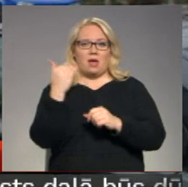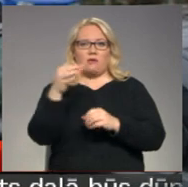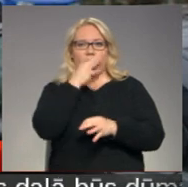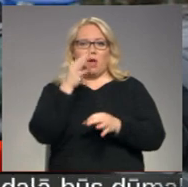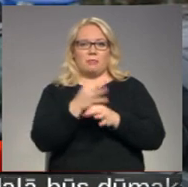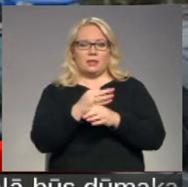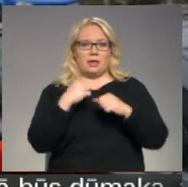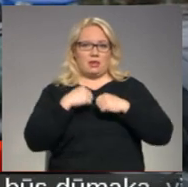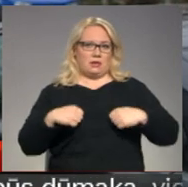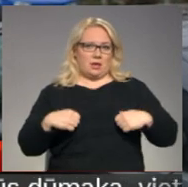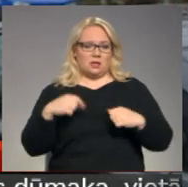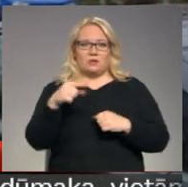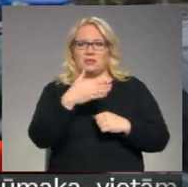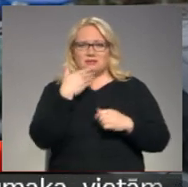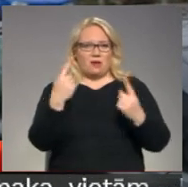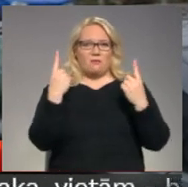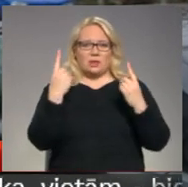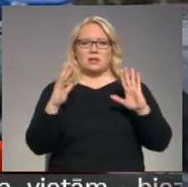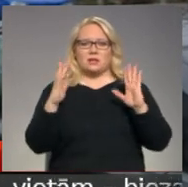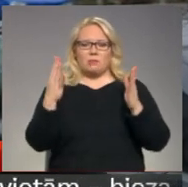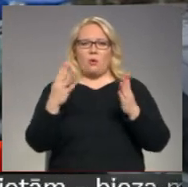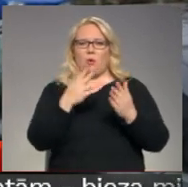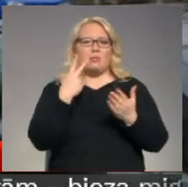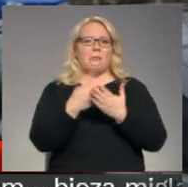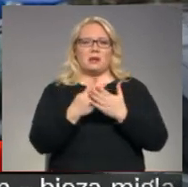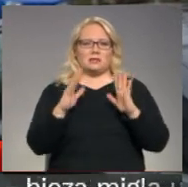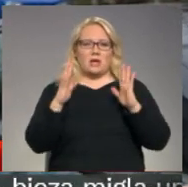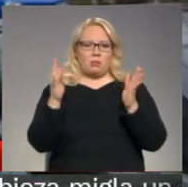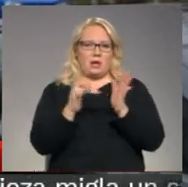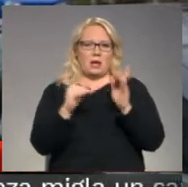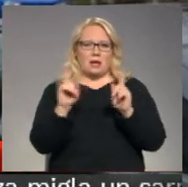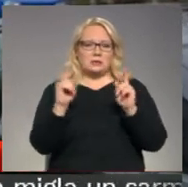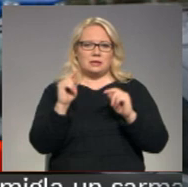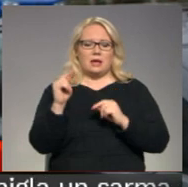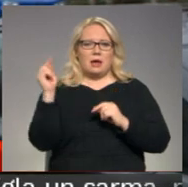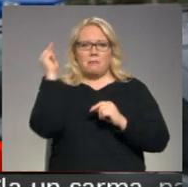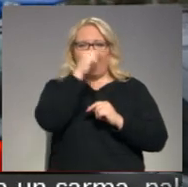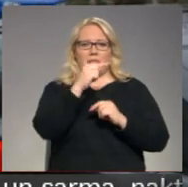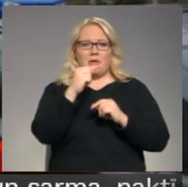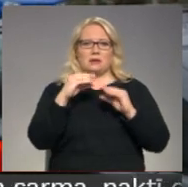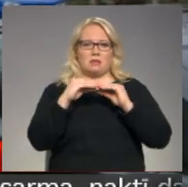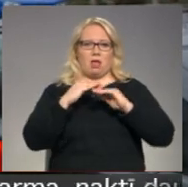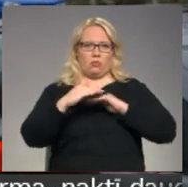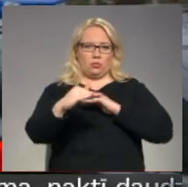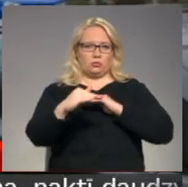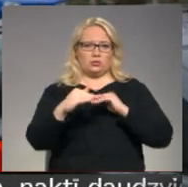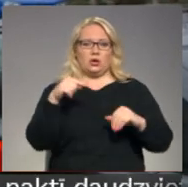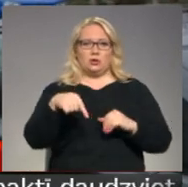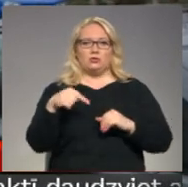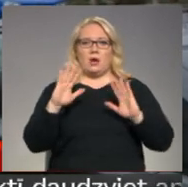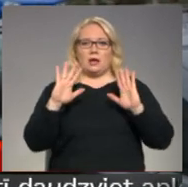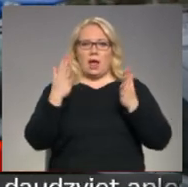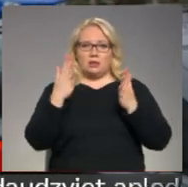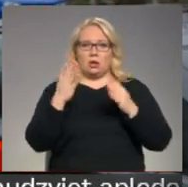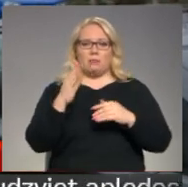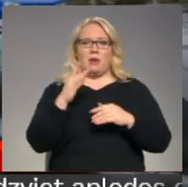dienesti. Jo šis nav unikāls gadījums un neparedzams gadījums, kāds ir melnājs ledus piemēram. Šo gadījumu